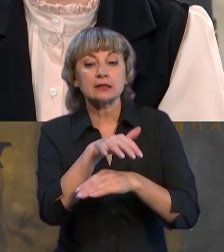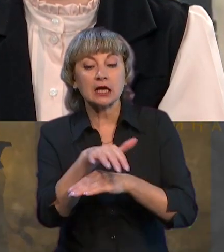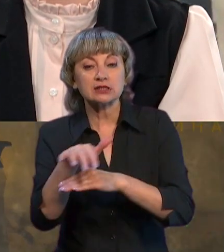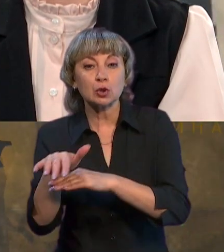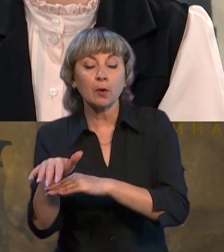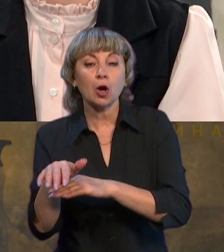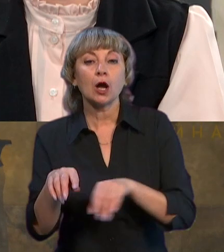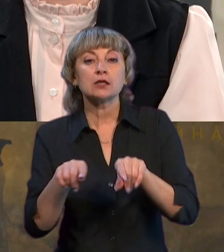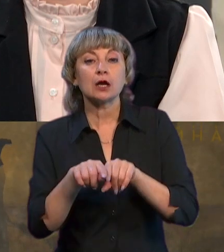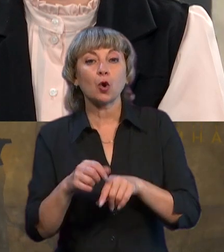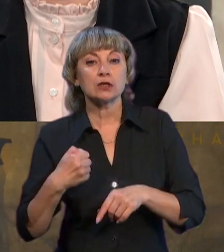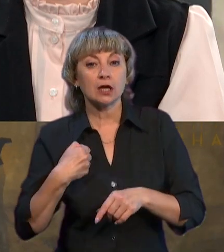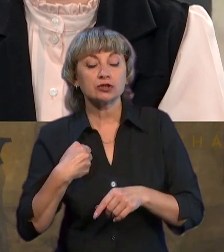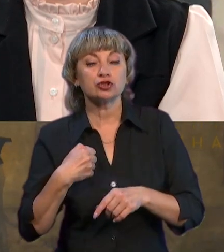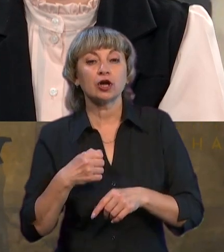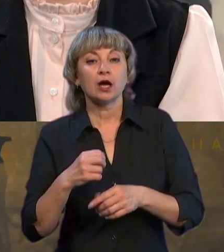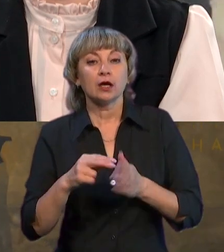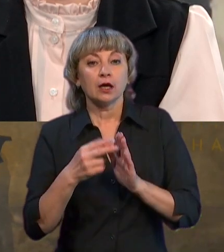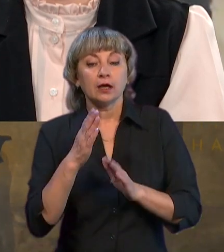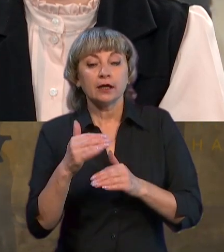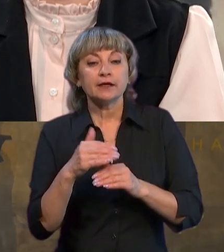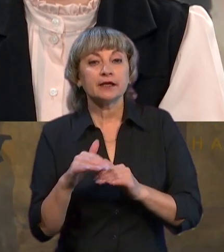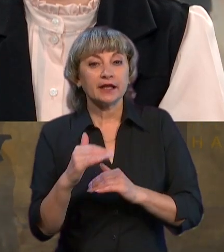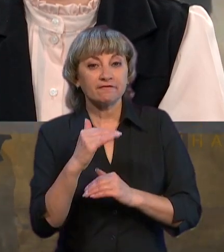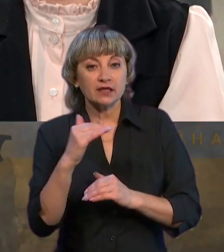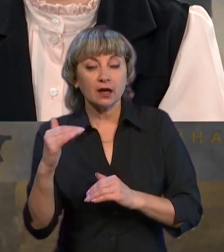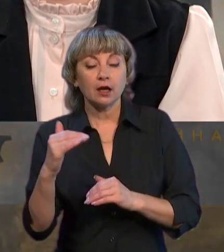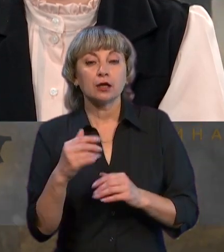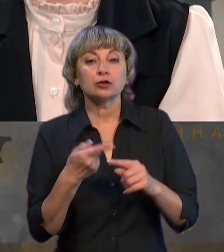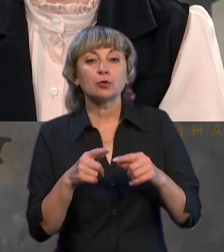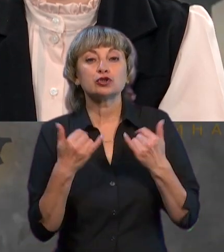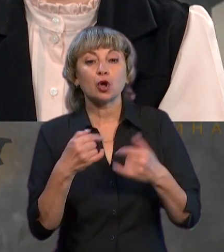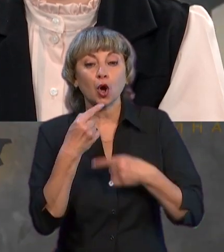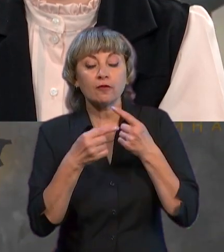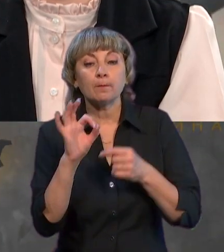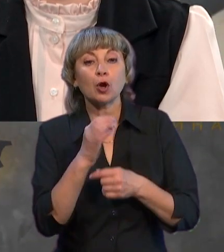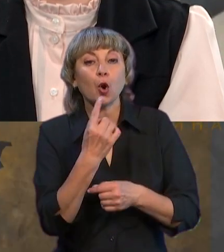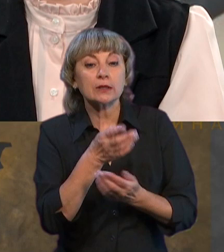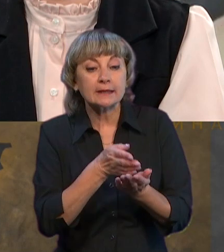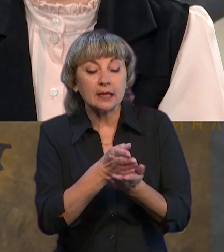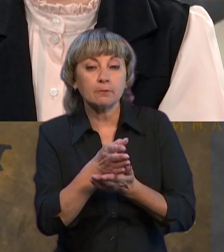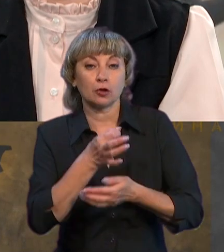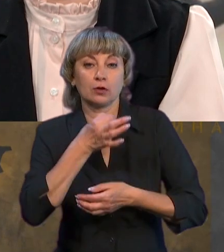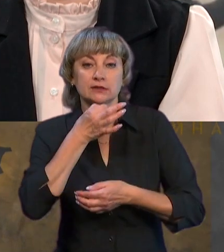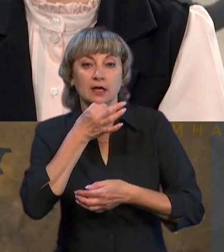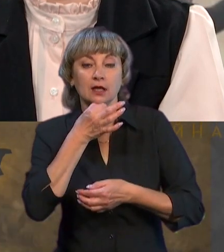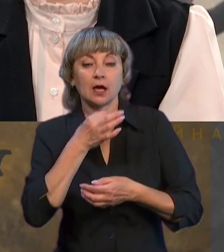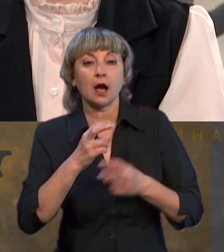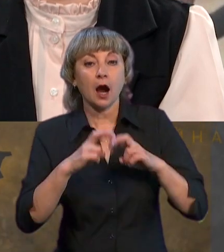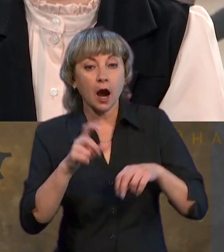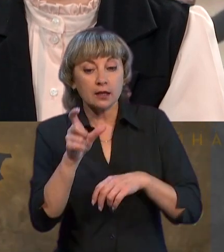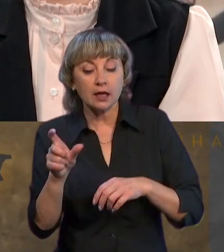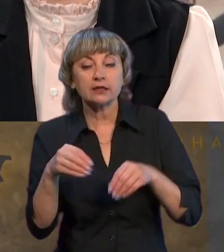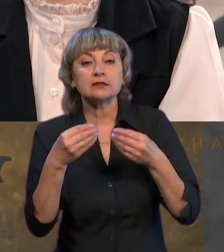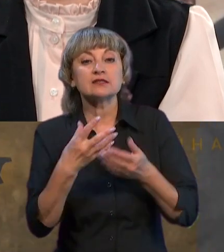такого тактичного, а тоді стратегічного рівня. Тому сьогодні говорити про якийсь один напрямок зарані. Ну, а аналітики, вони дають